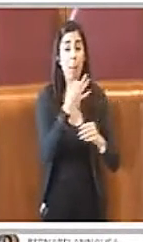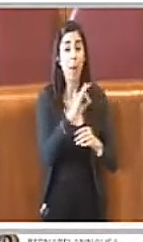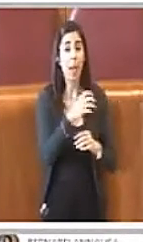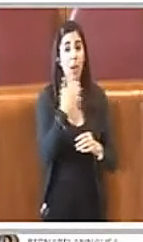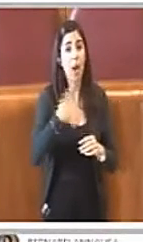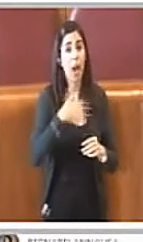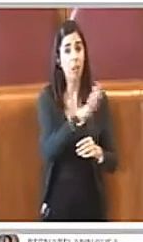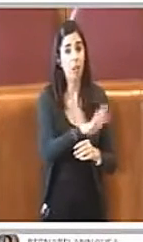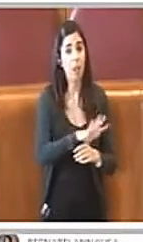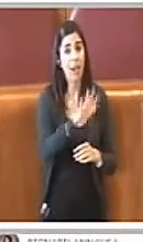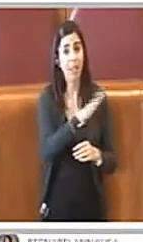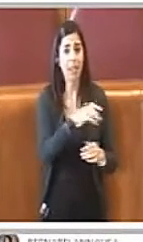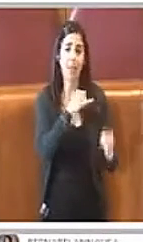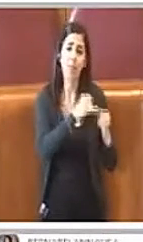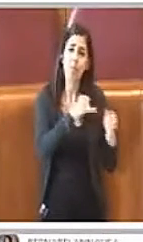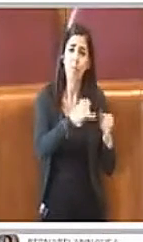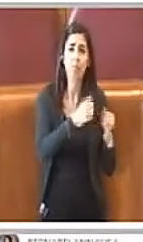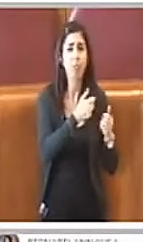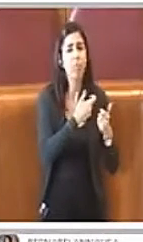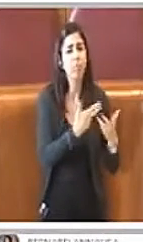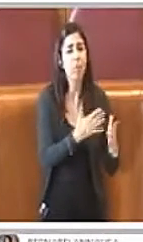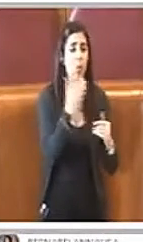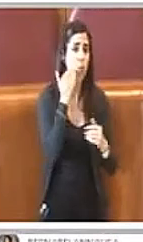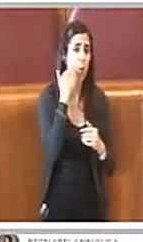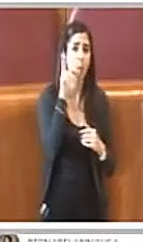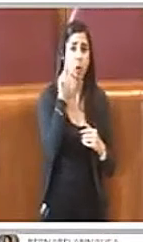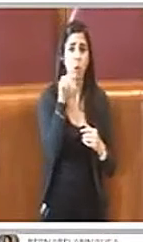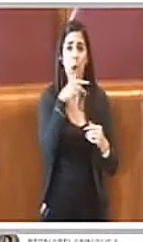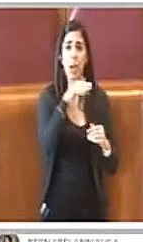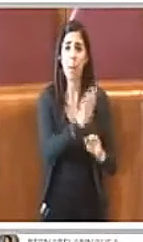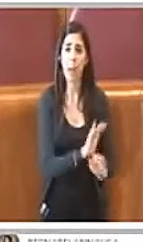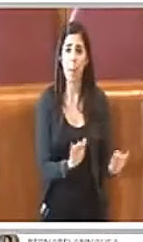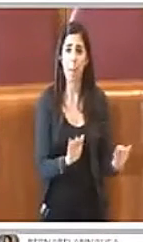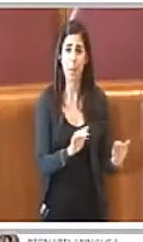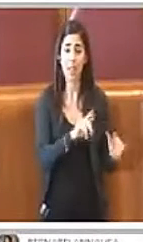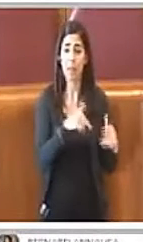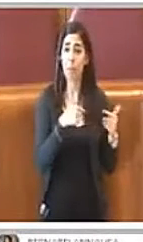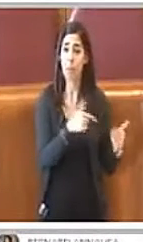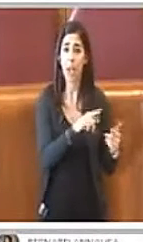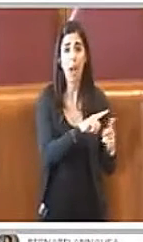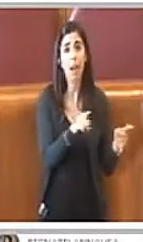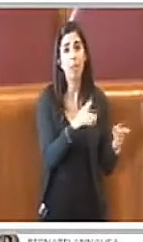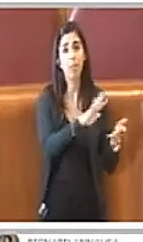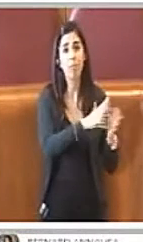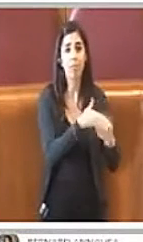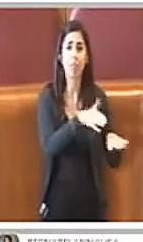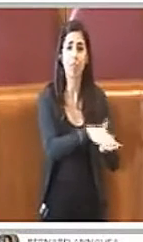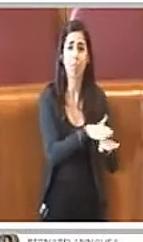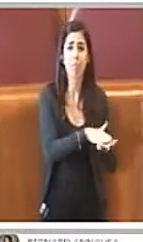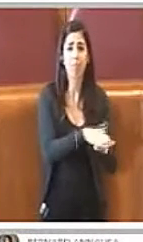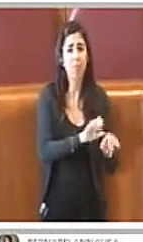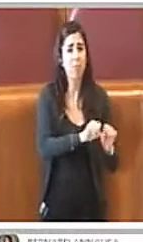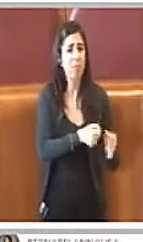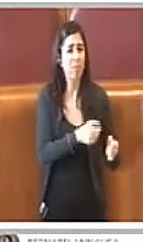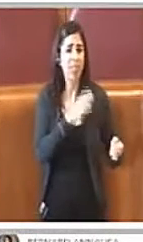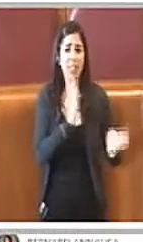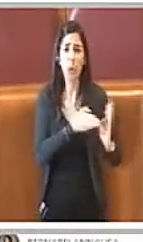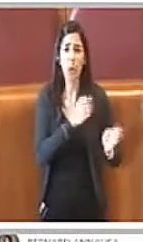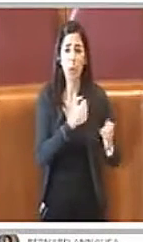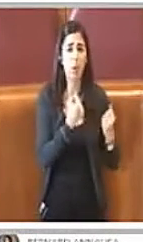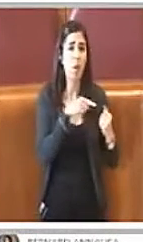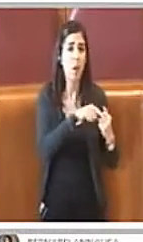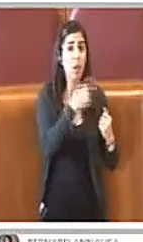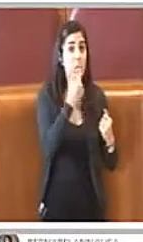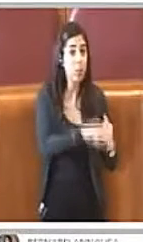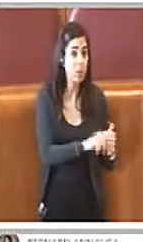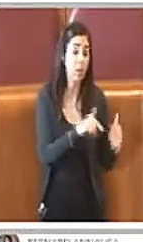migliaia di uomini, donne, bambini, rendendo le vittime di immani atrocità costituiscono una minaccia